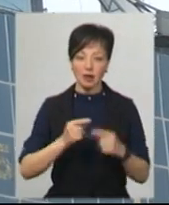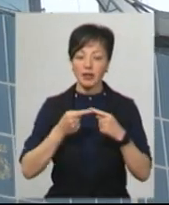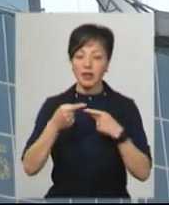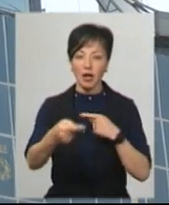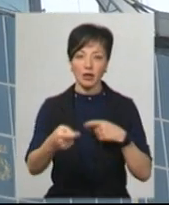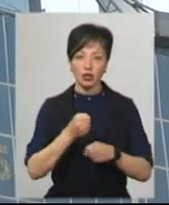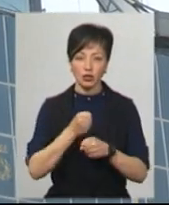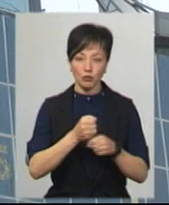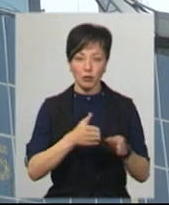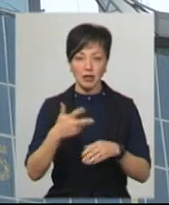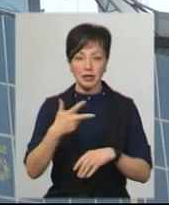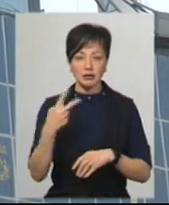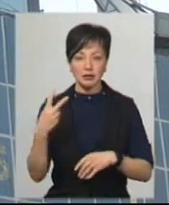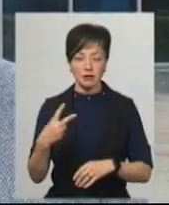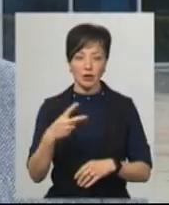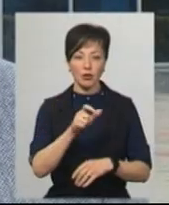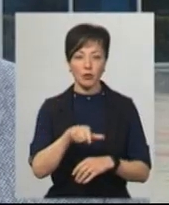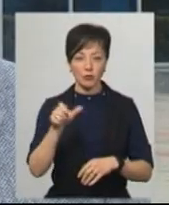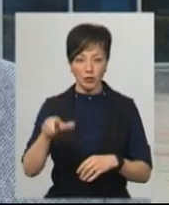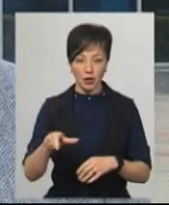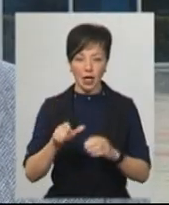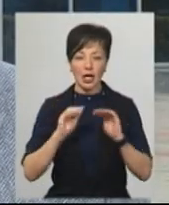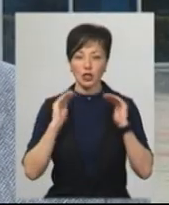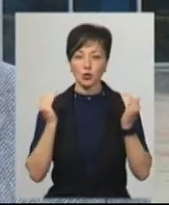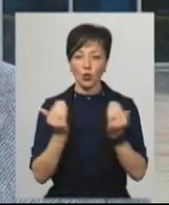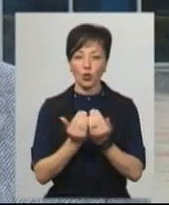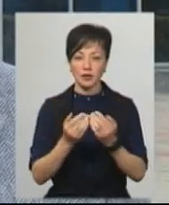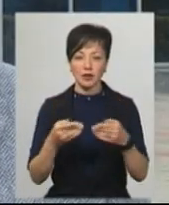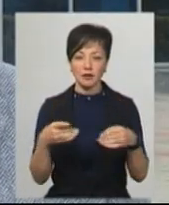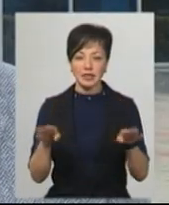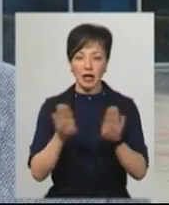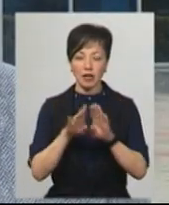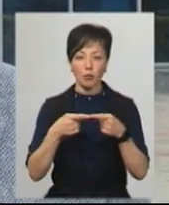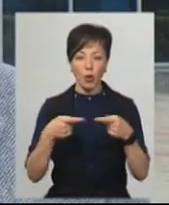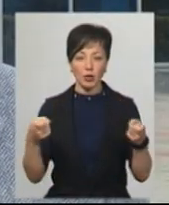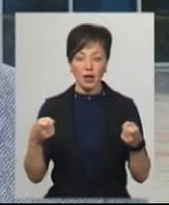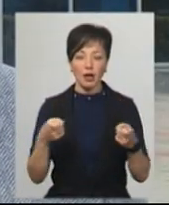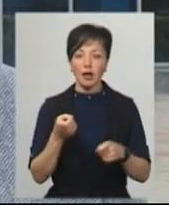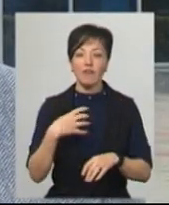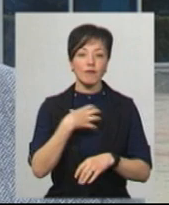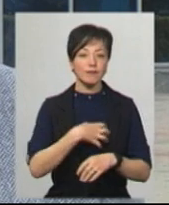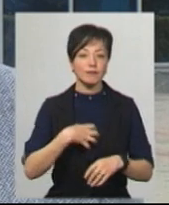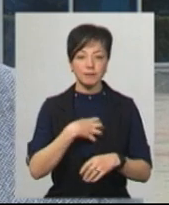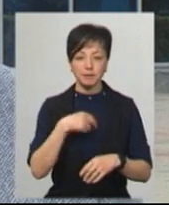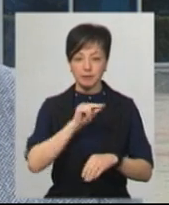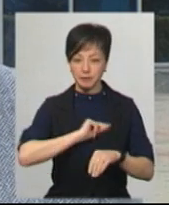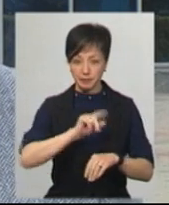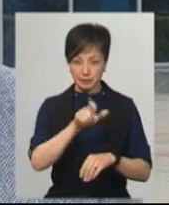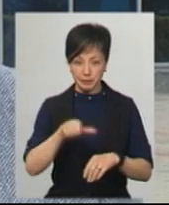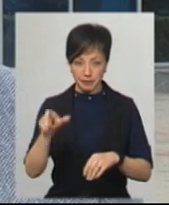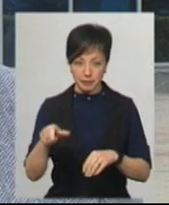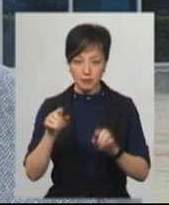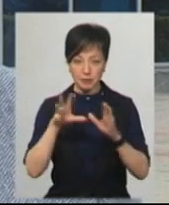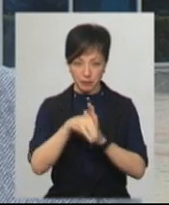режим роботи. 32 особи критичного персоналу ізольовані в закритому готелі. Критичний персонал, це персонал, який